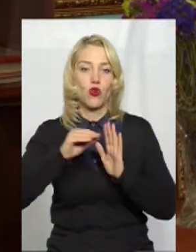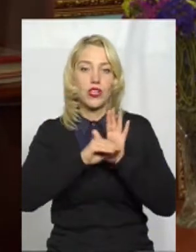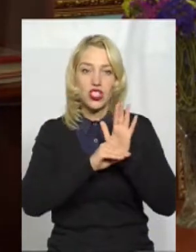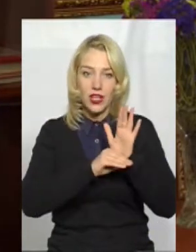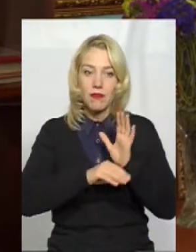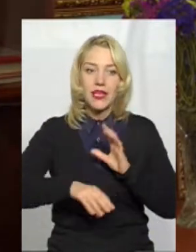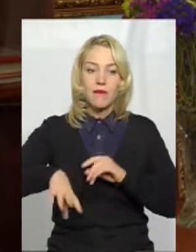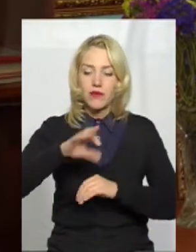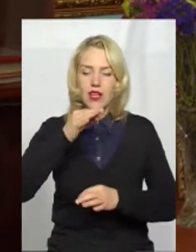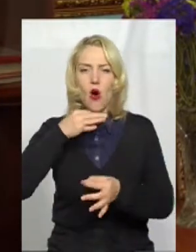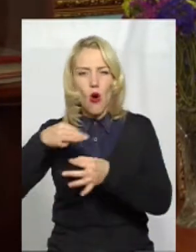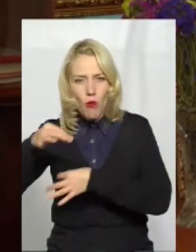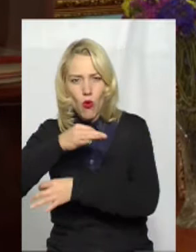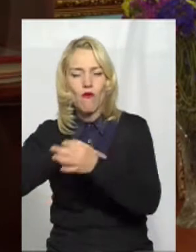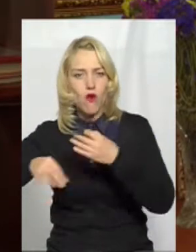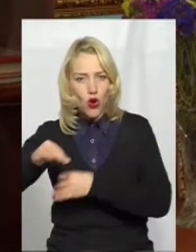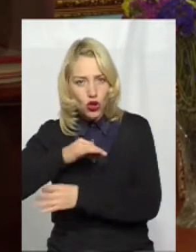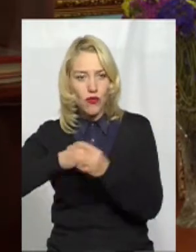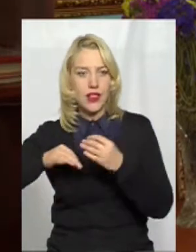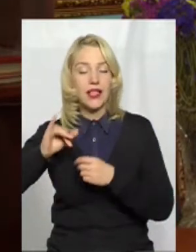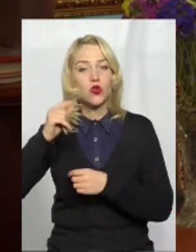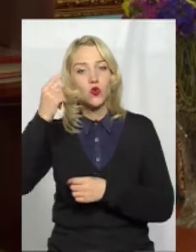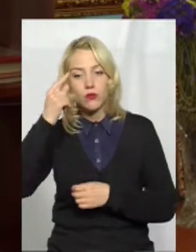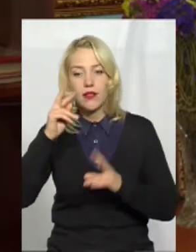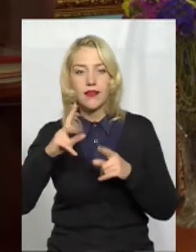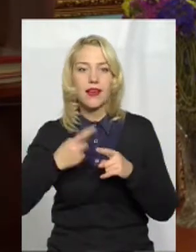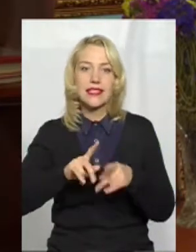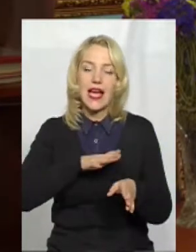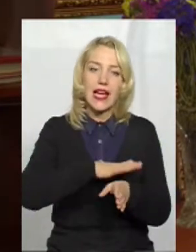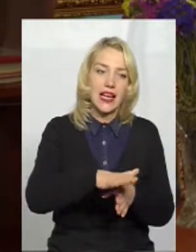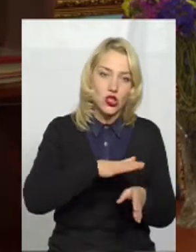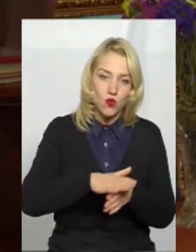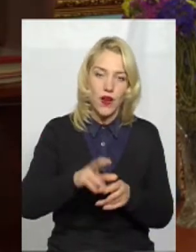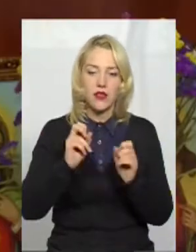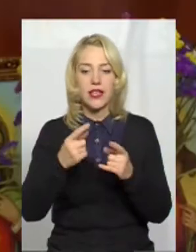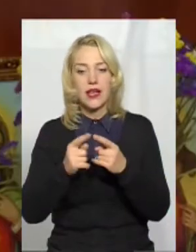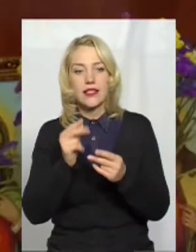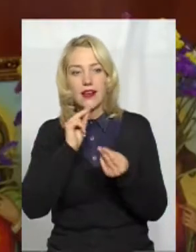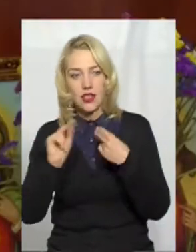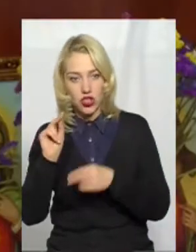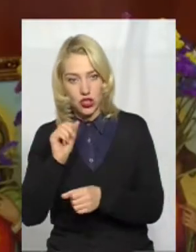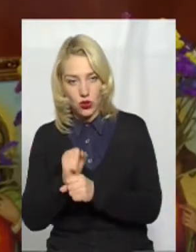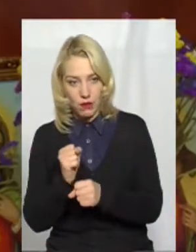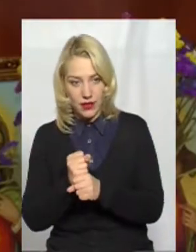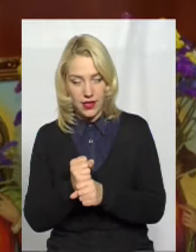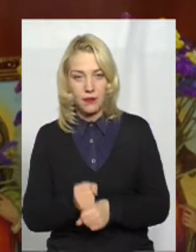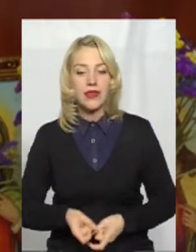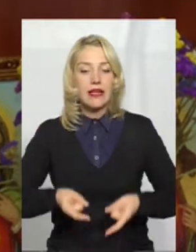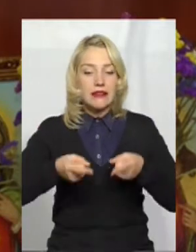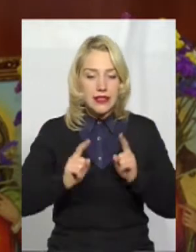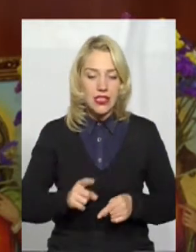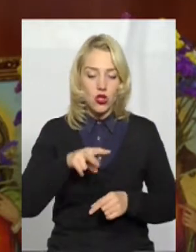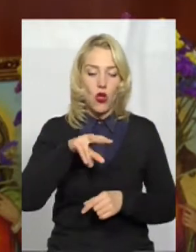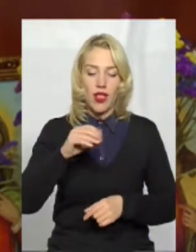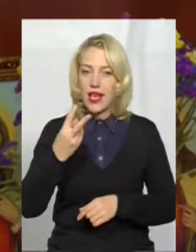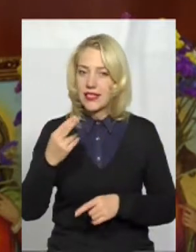обговорювали і думали, як це реалізувати, як це краще зробити. Дійсно, Леся цього не